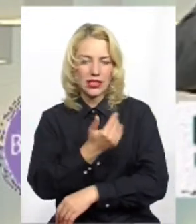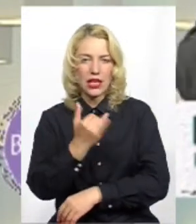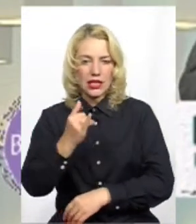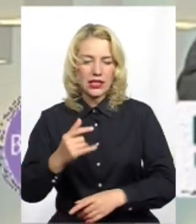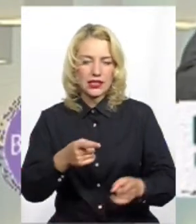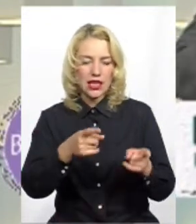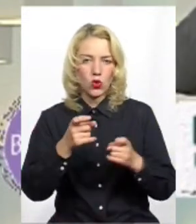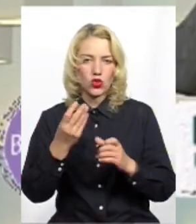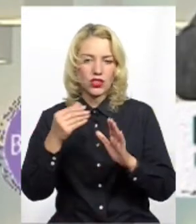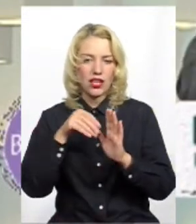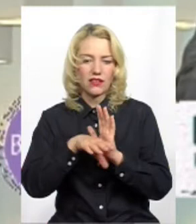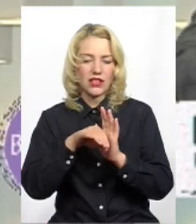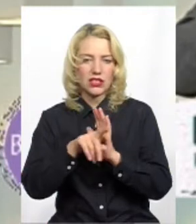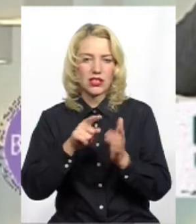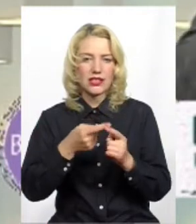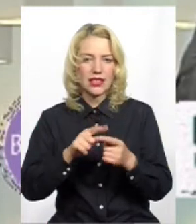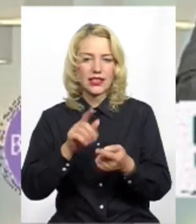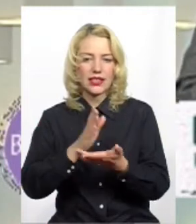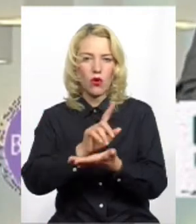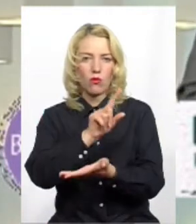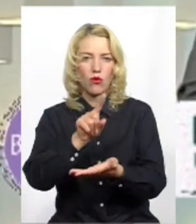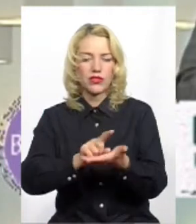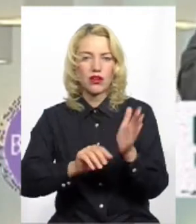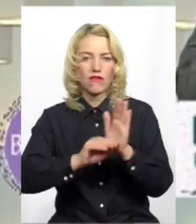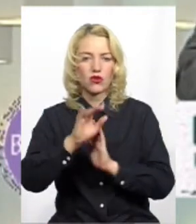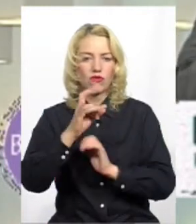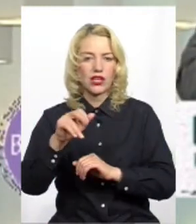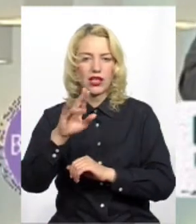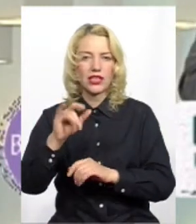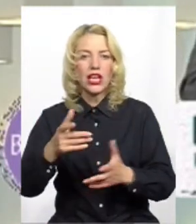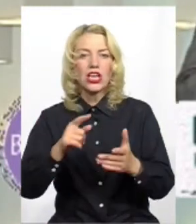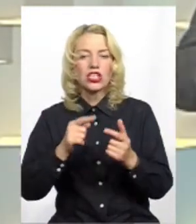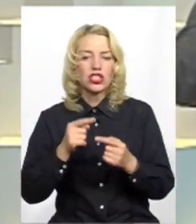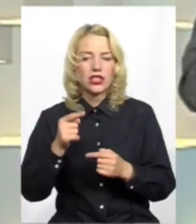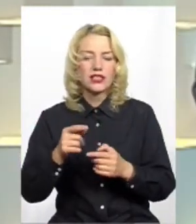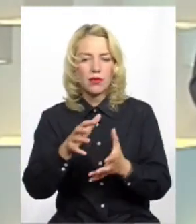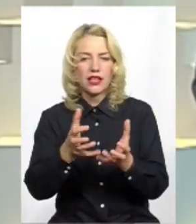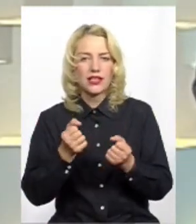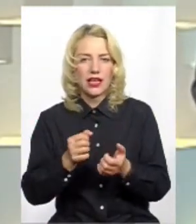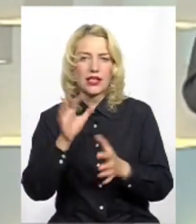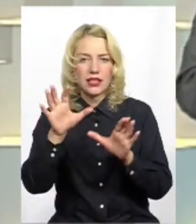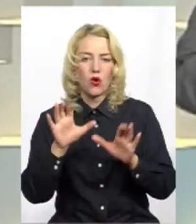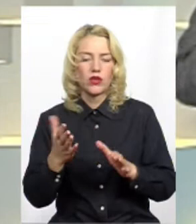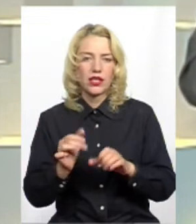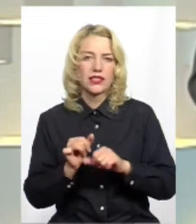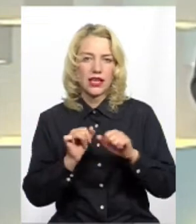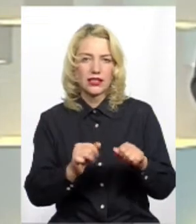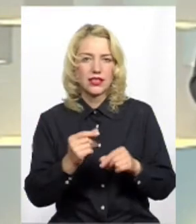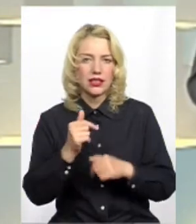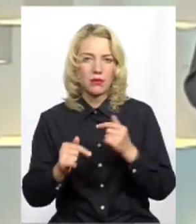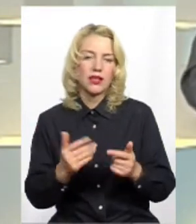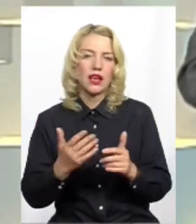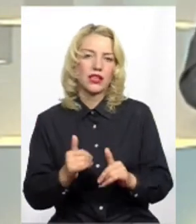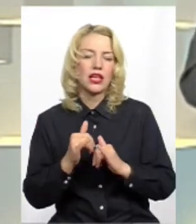залучення інвесторів – це є обов'язок Верховної Ради. Через прийняття законів, які захистили бізнес, які стимулювали